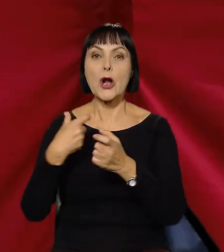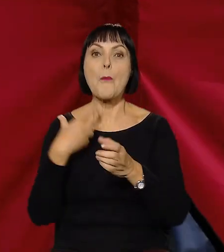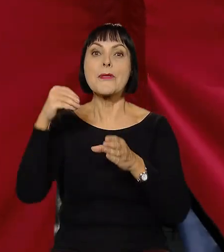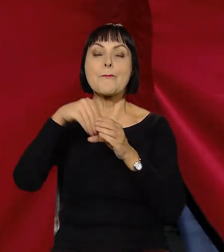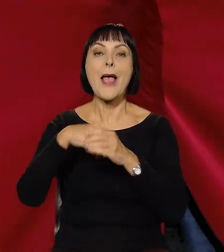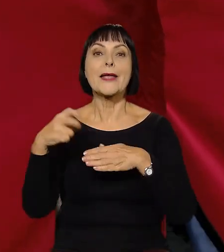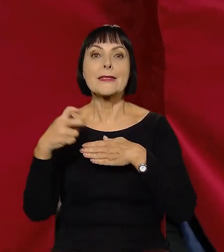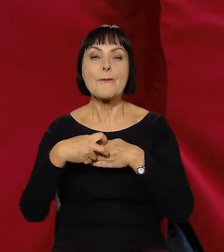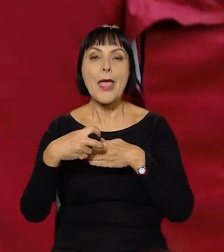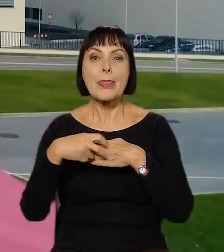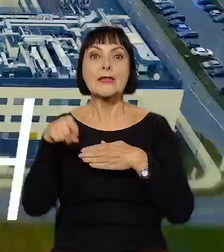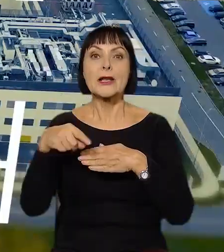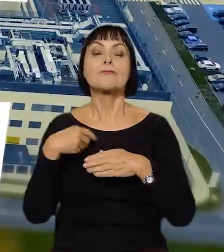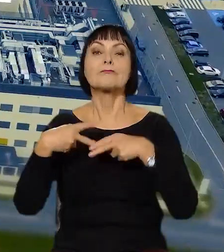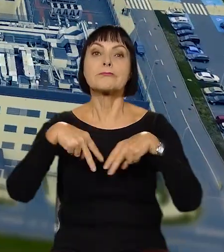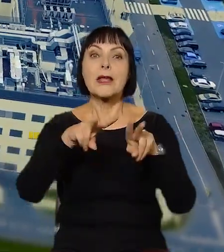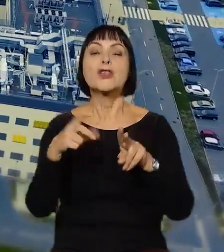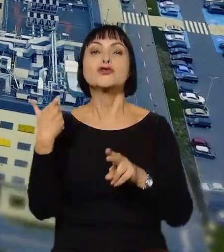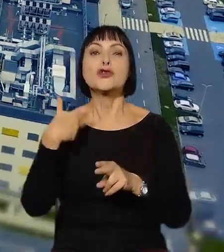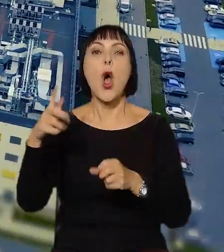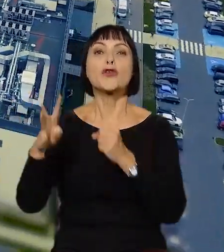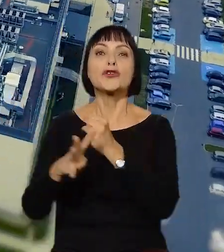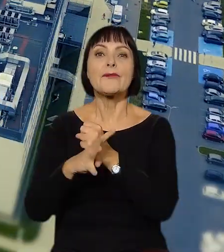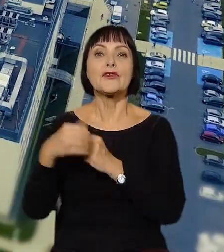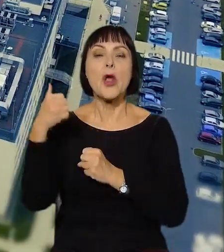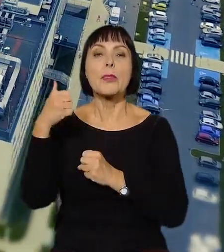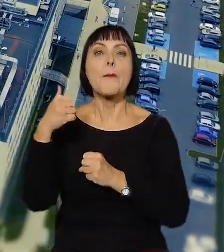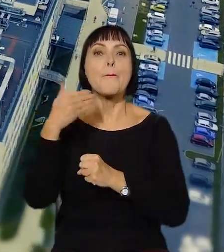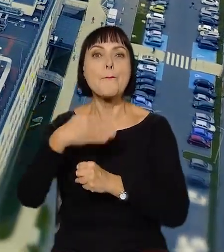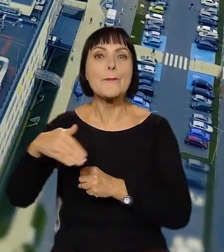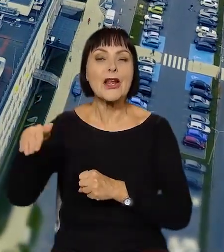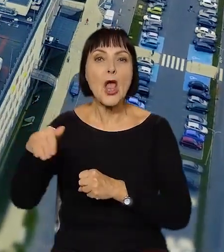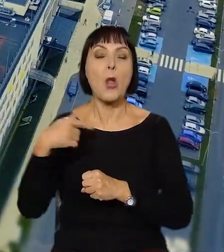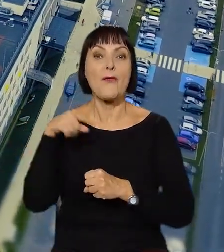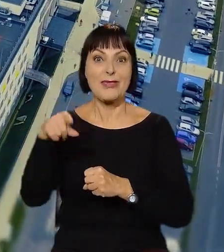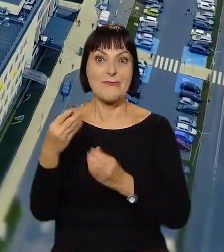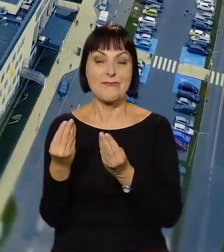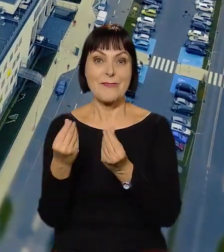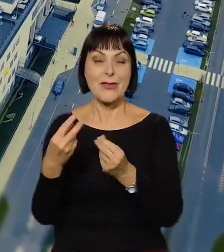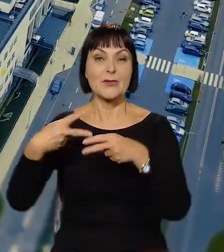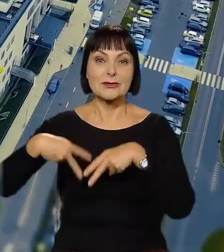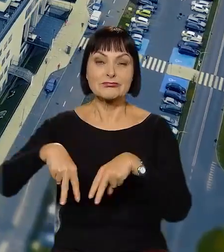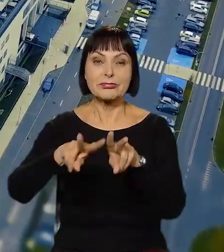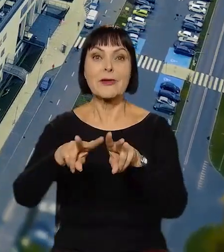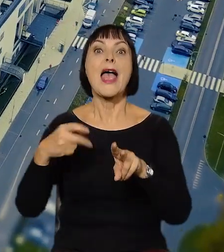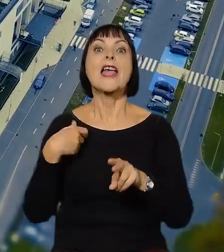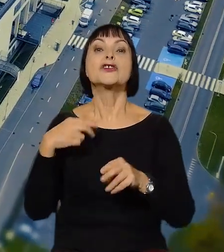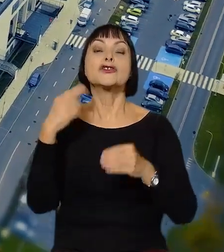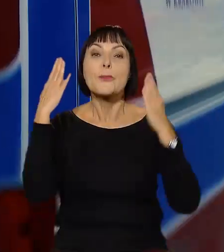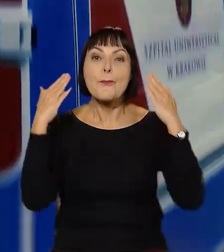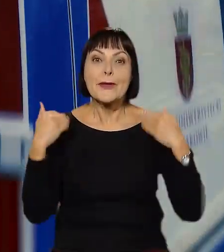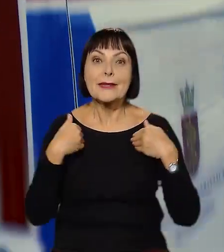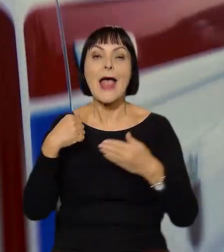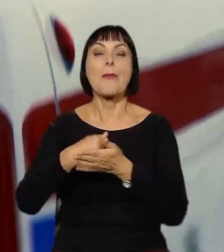medyczny, na który jest przeznaczone 190 mln zł. Te środki są skierowane do naszych szpitali